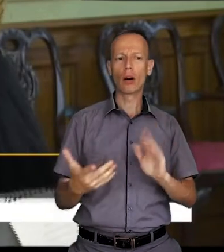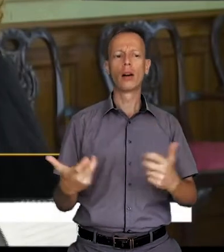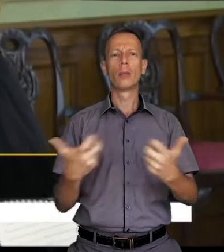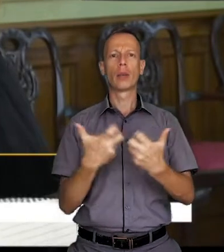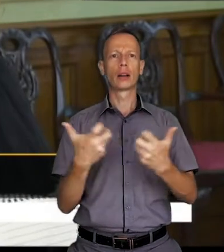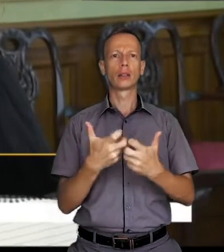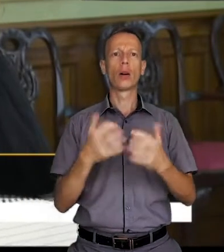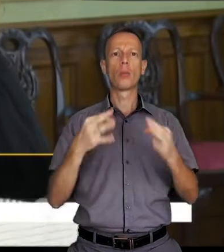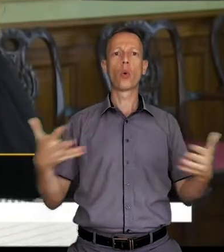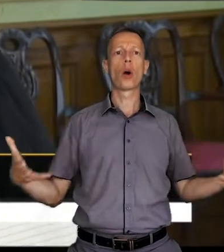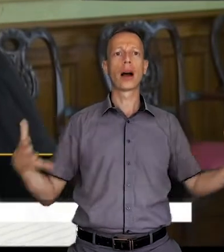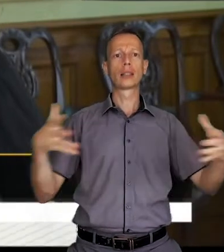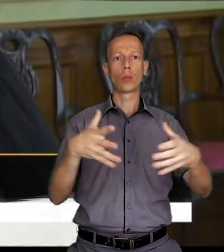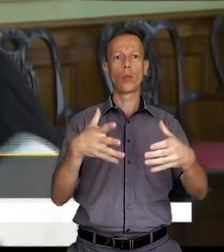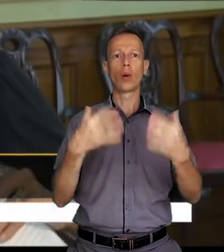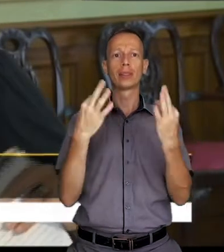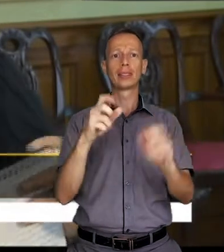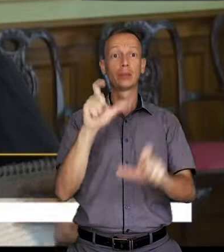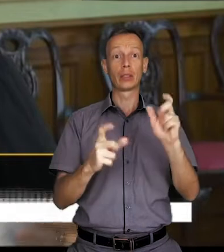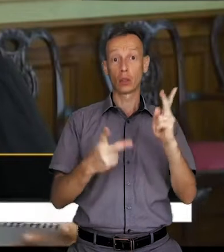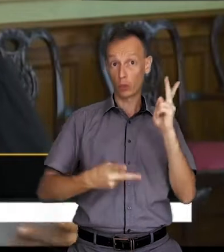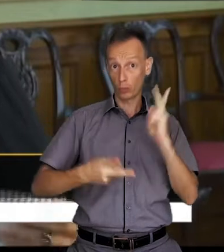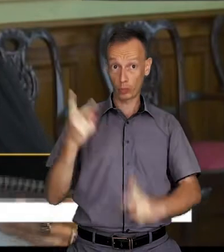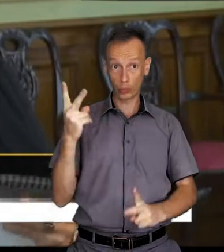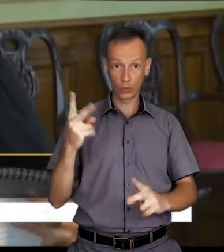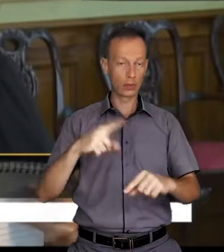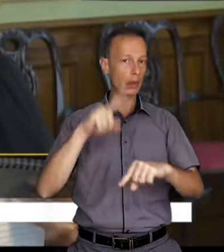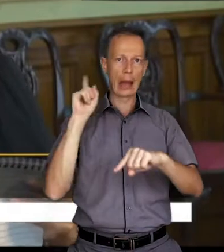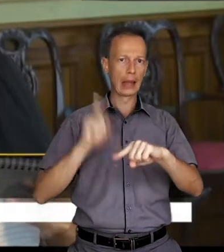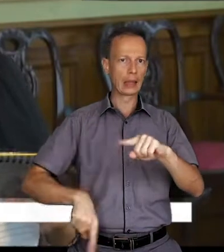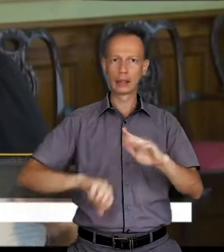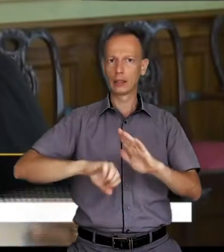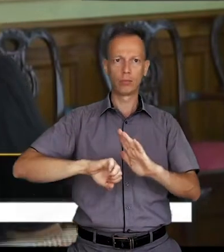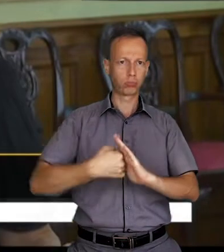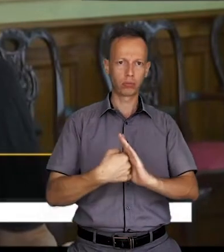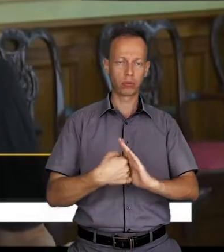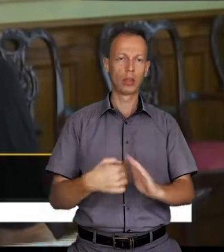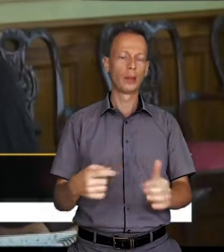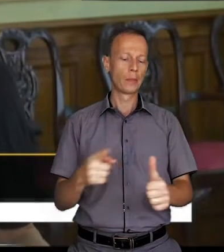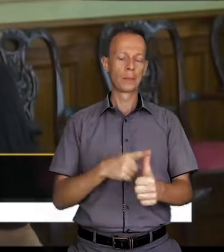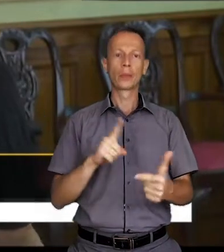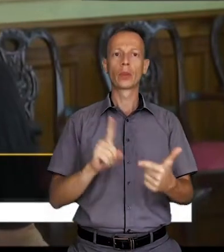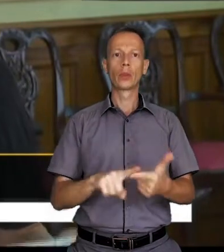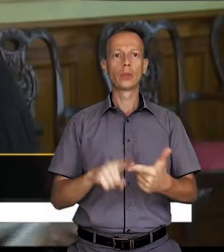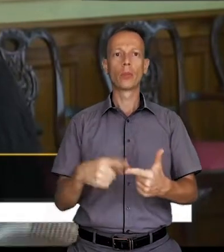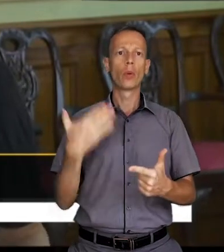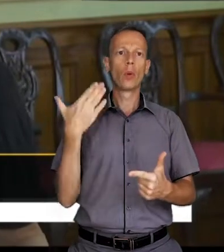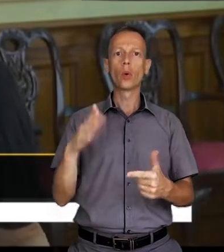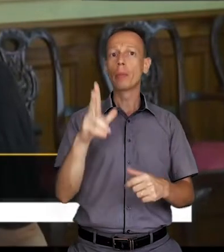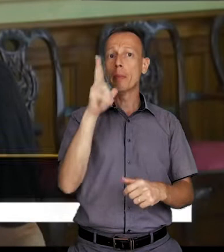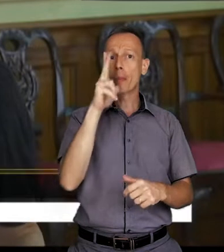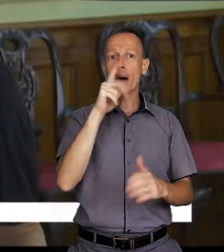mesures prises fin août, je vais vous les rappeler. Il s'agit des rassemblements de plus de 10 personnes qui se demeurent interdives.